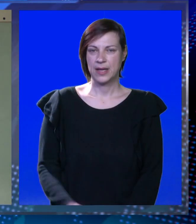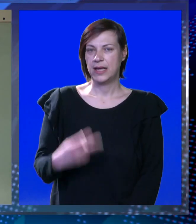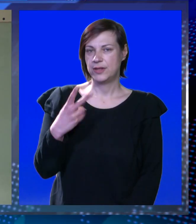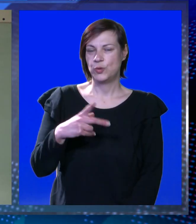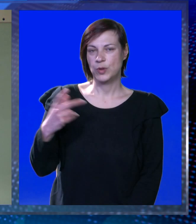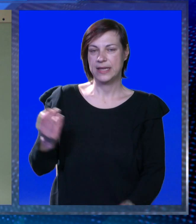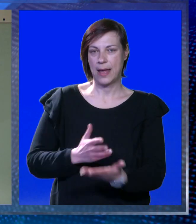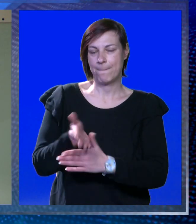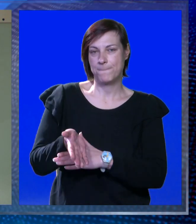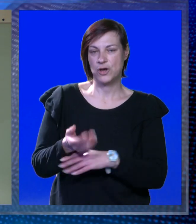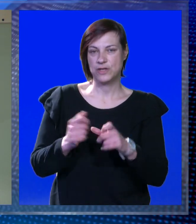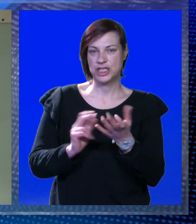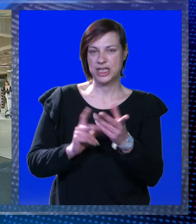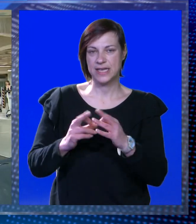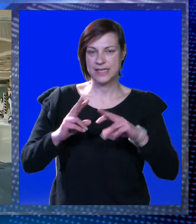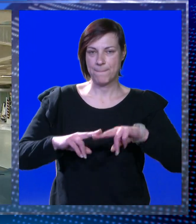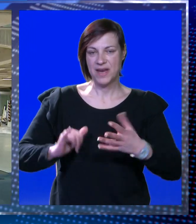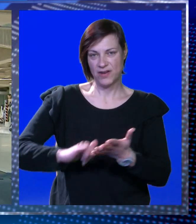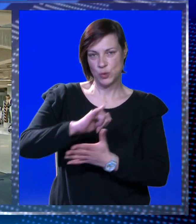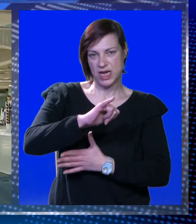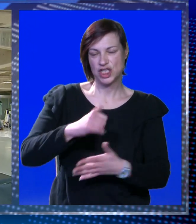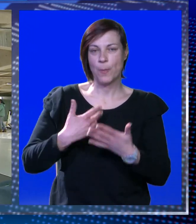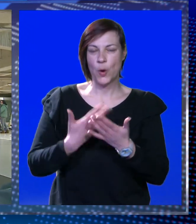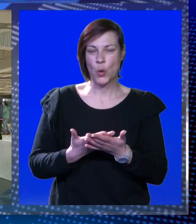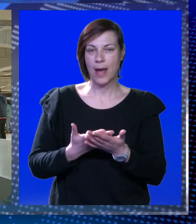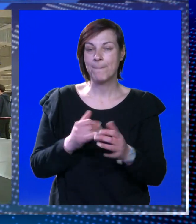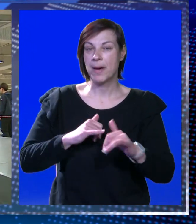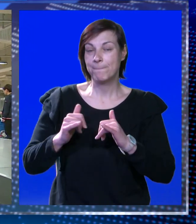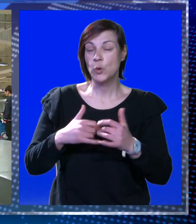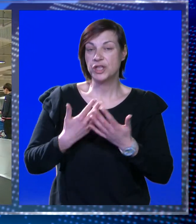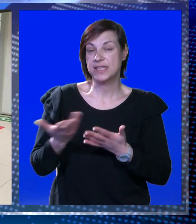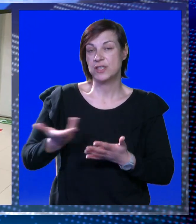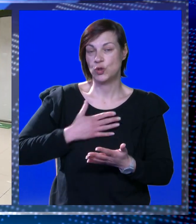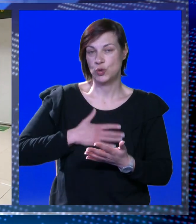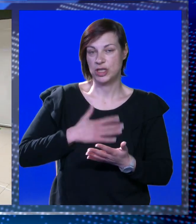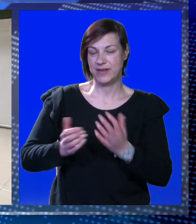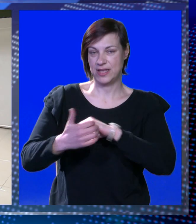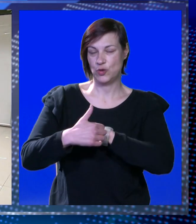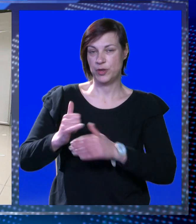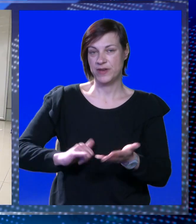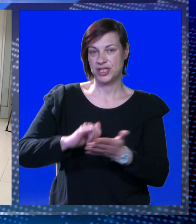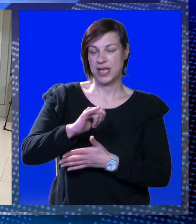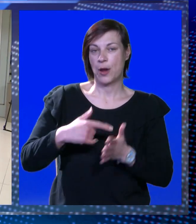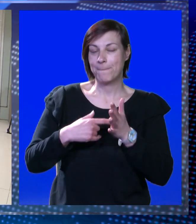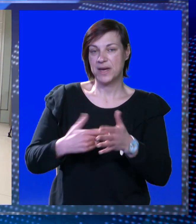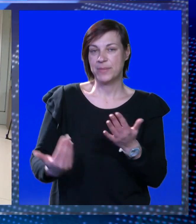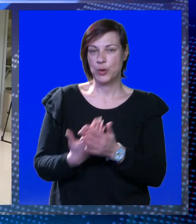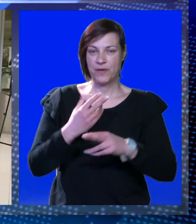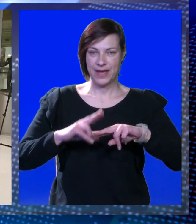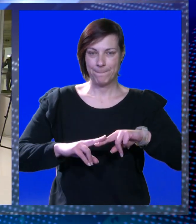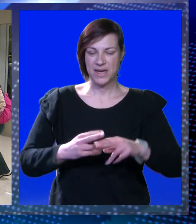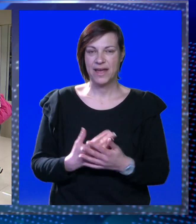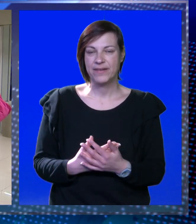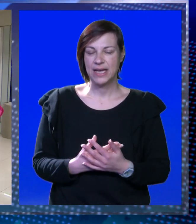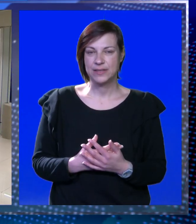Drugi je dan provođenja šengenskih pravila u zračnim lukama. Putnici je odušavljeni doleskom na Dubrovački aerodrom i primjenom novih